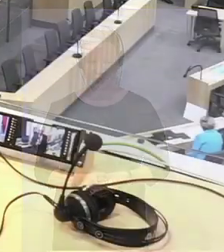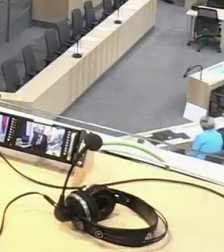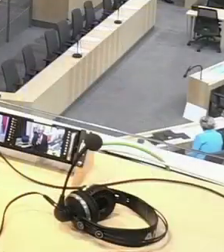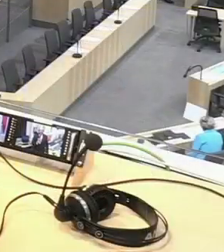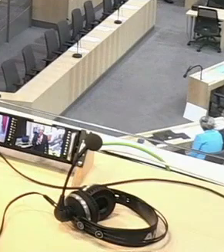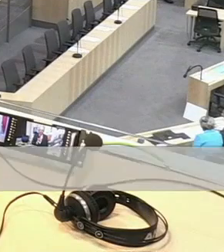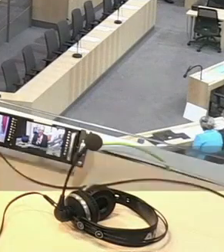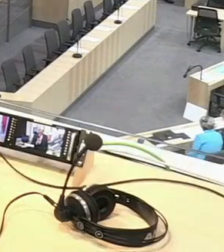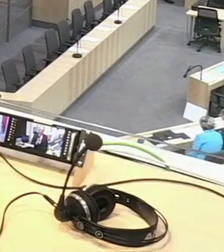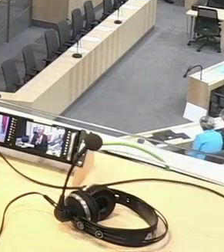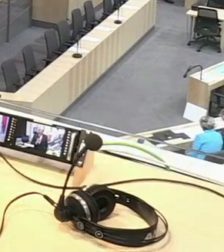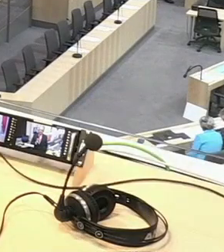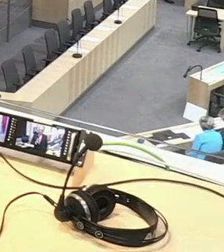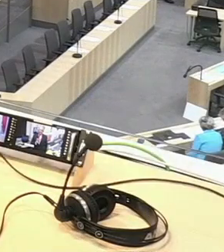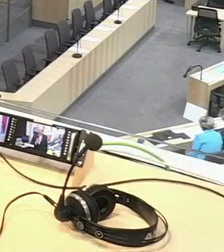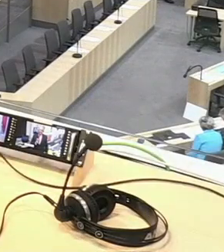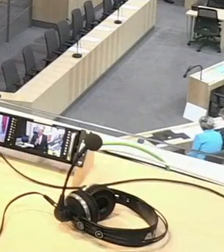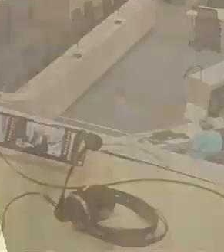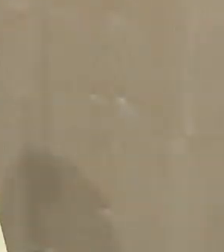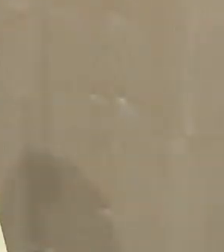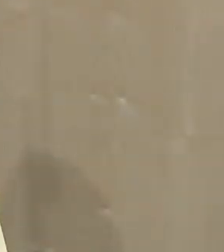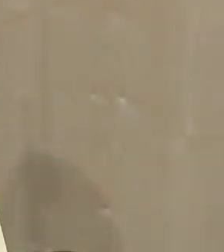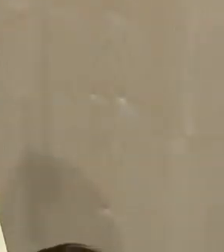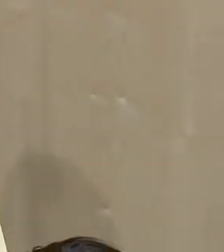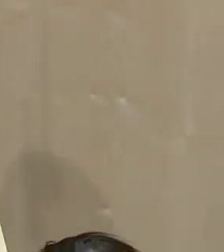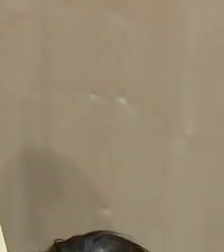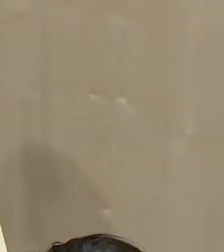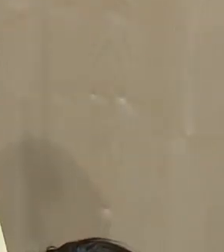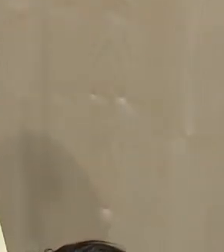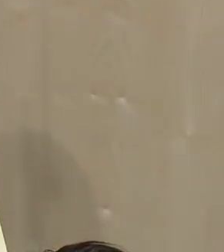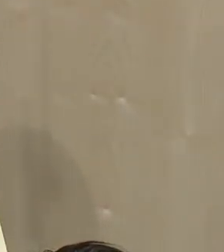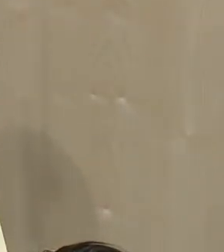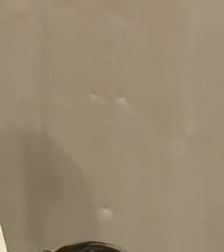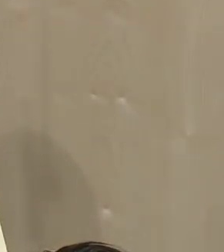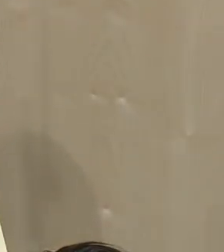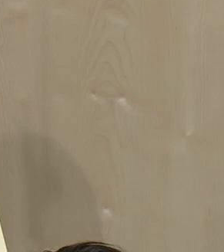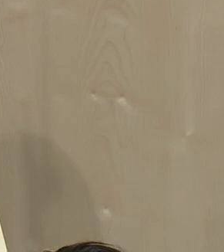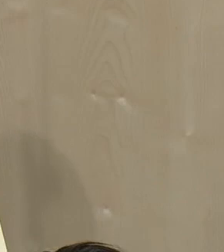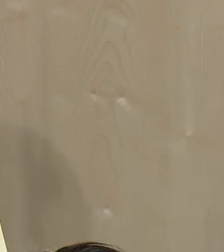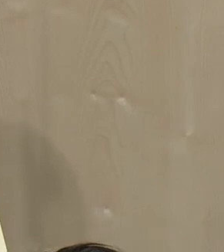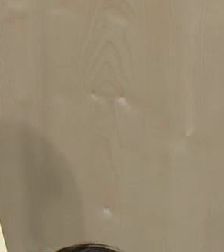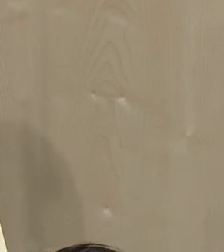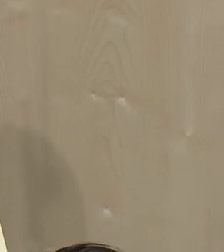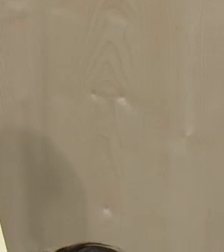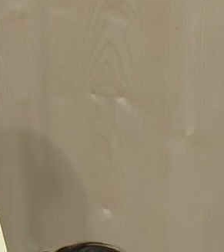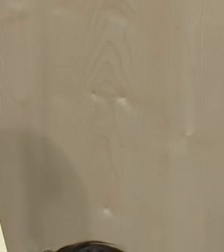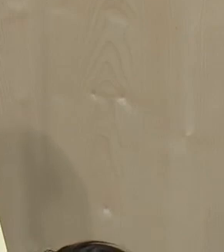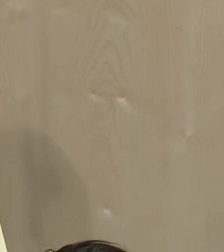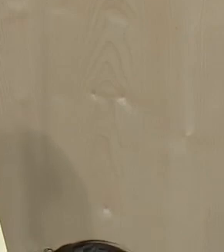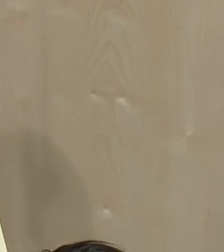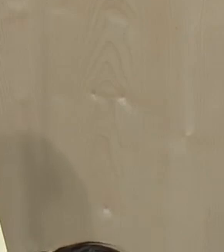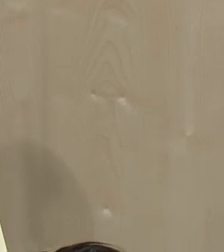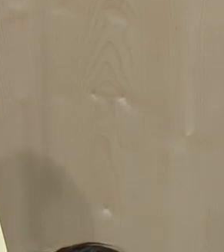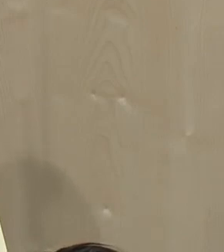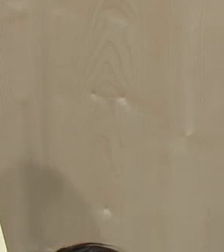Liebe und die Steuerreform bringt Entlastungen und Erleichterungen